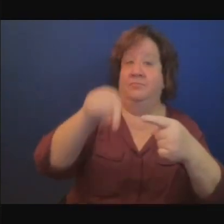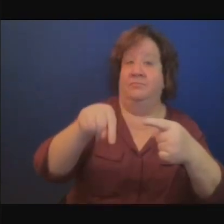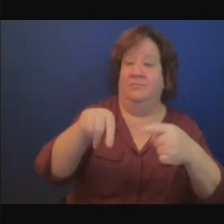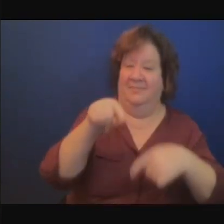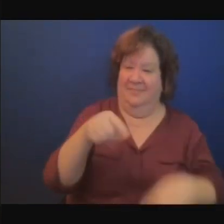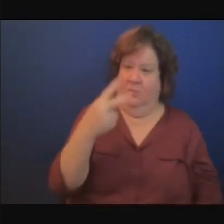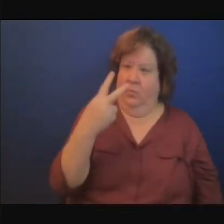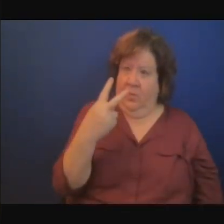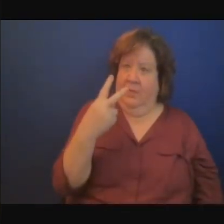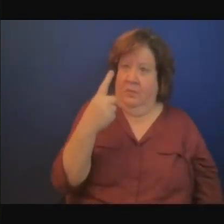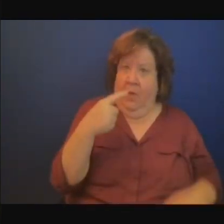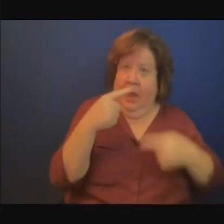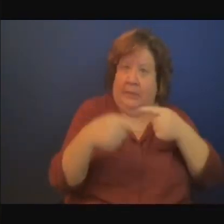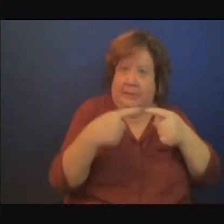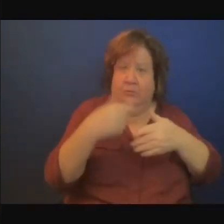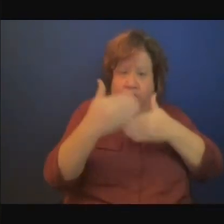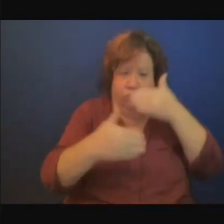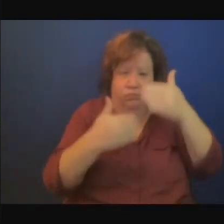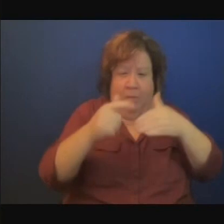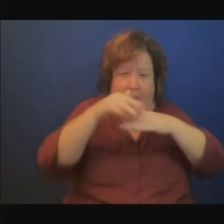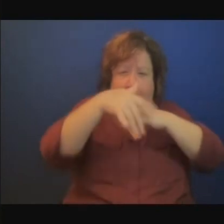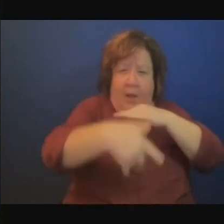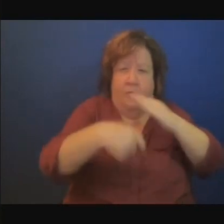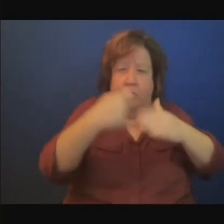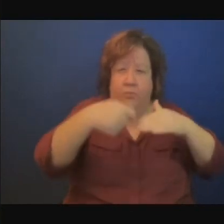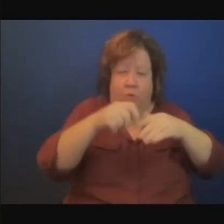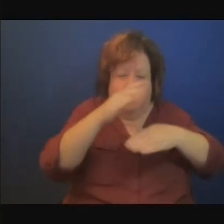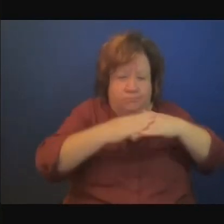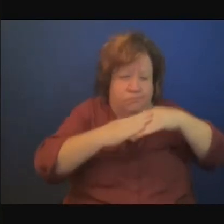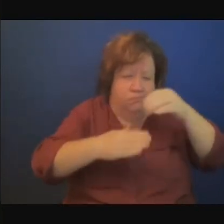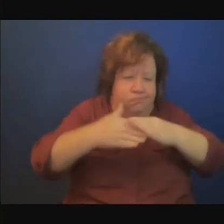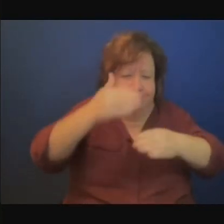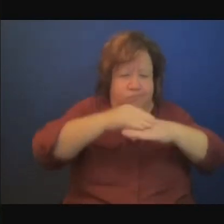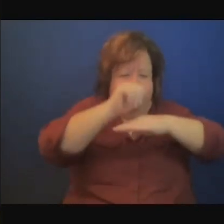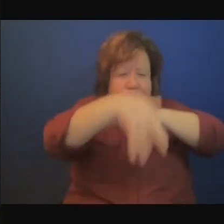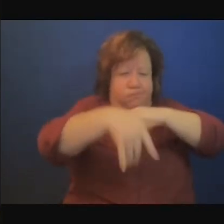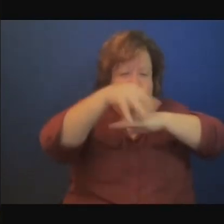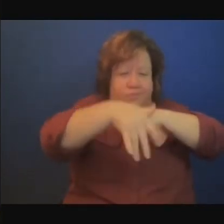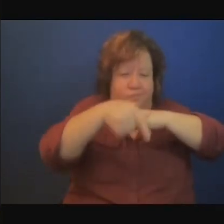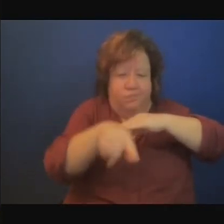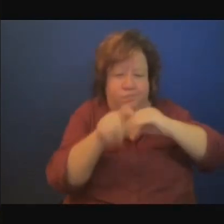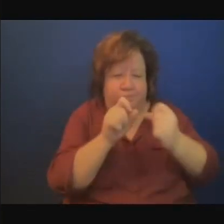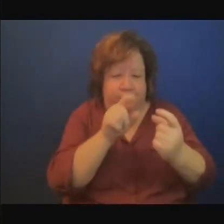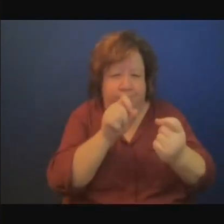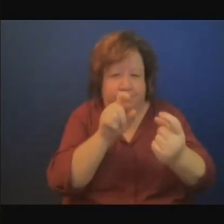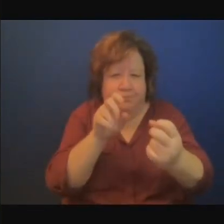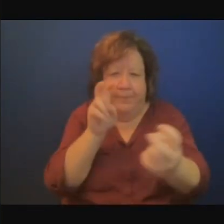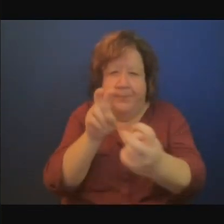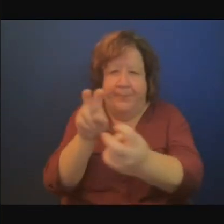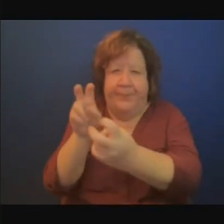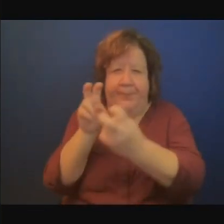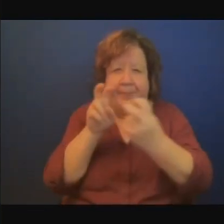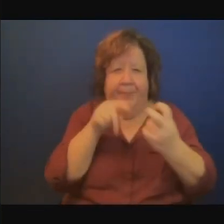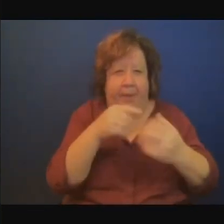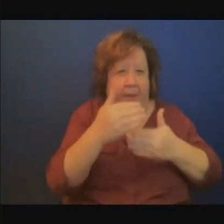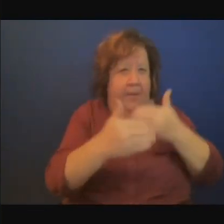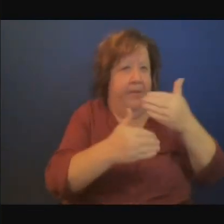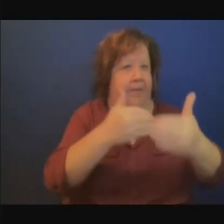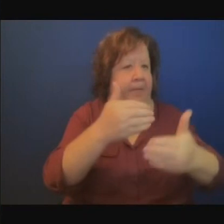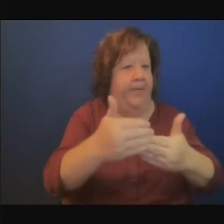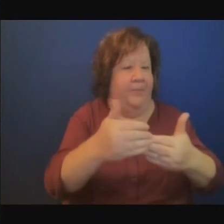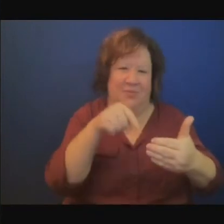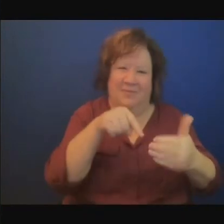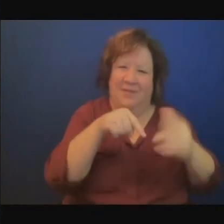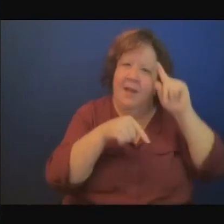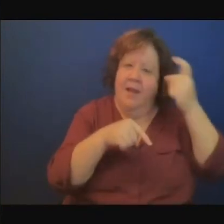évoquer c'est les monnaies locales j'ai entendu qu'il faut souligner la